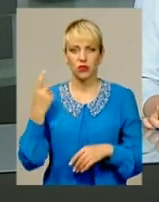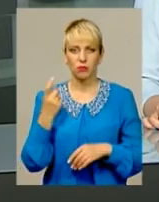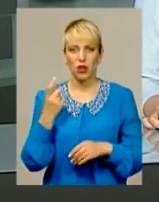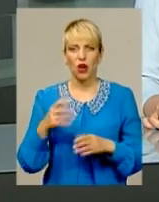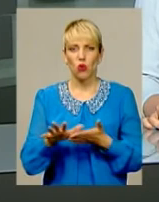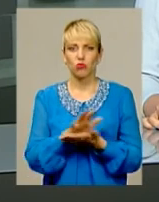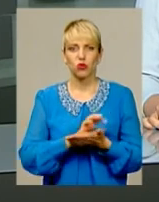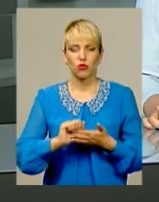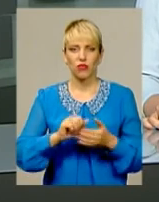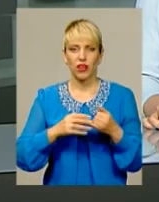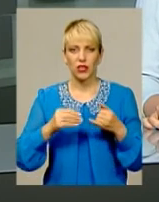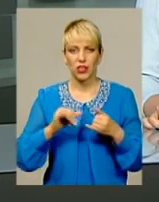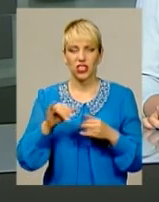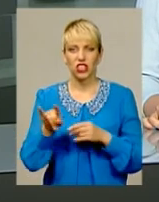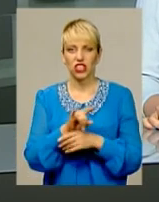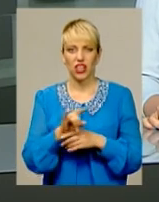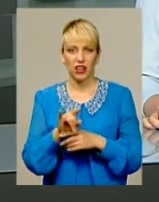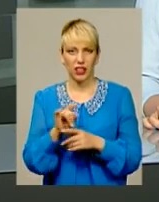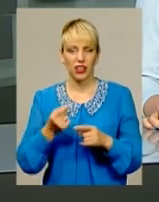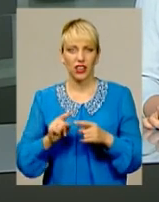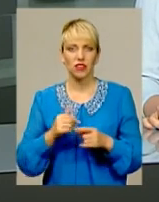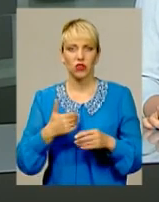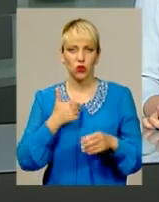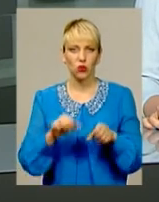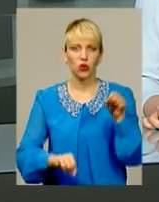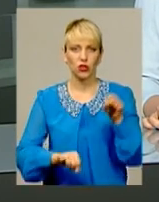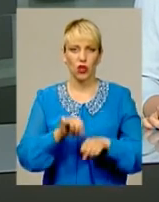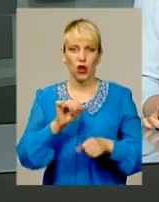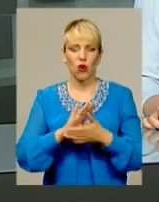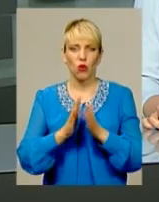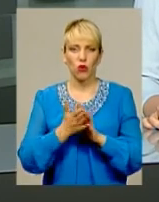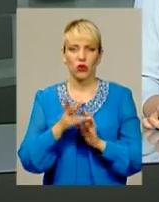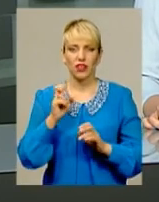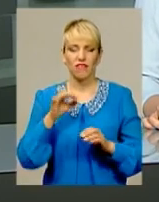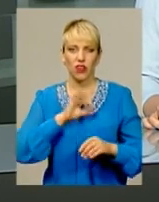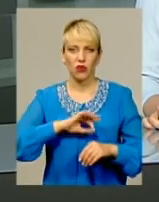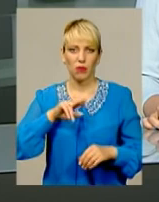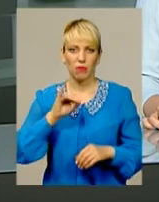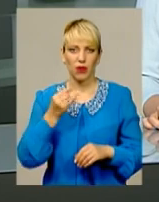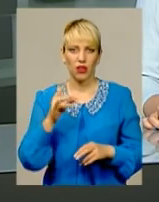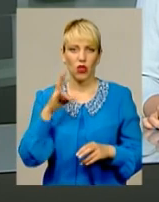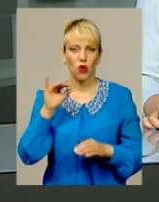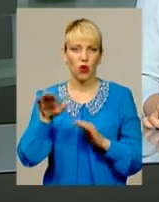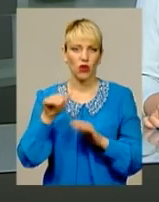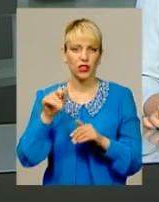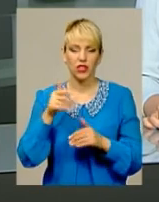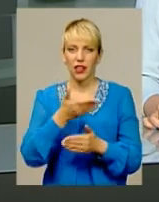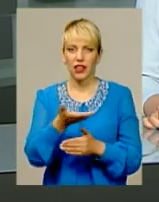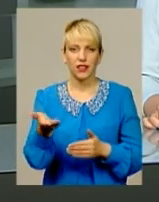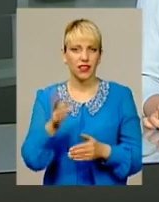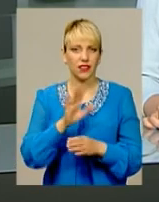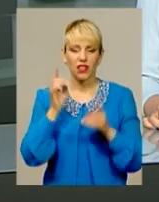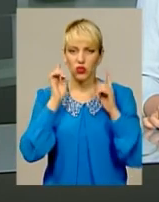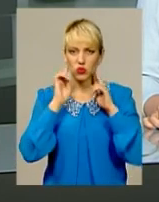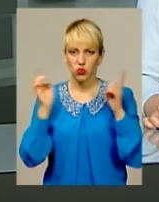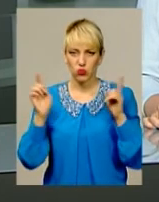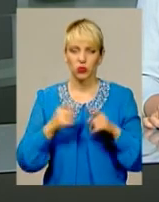шахрайстві. І хочуть розірвати з ними угоди на використання паїв. Однак орендарі їх не чують, тому селяни звернулися до